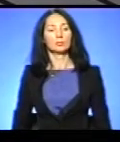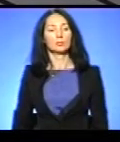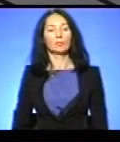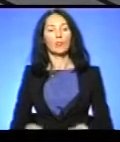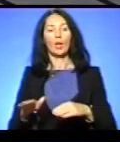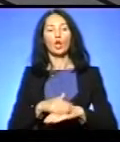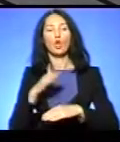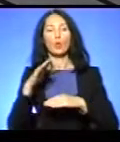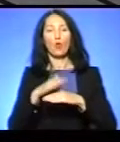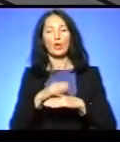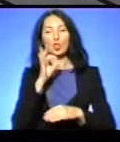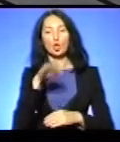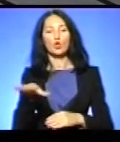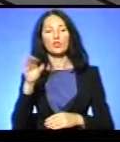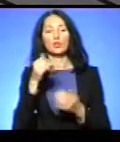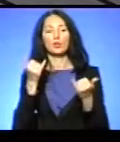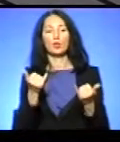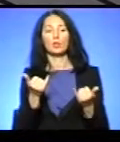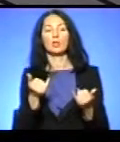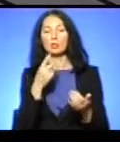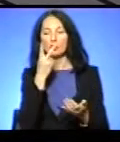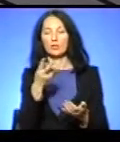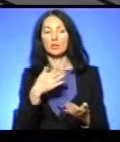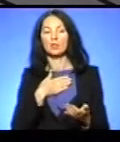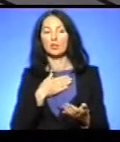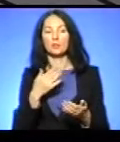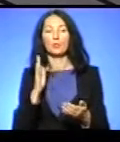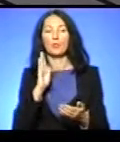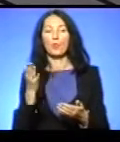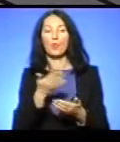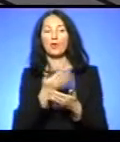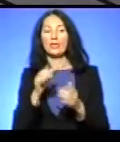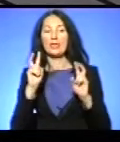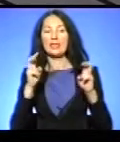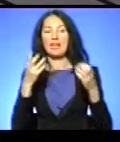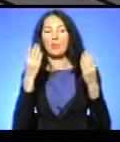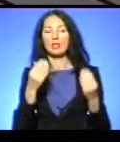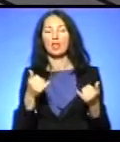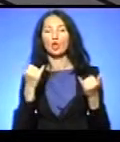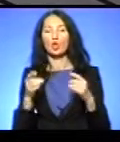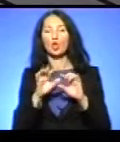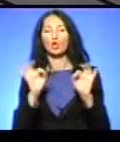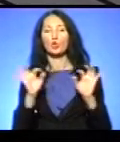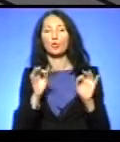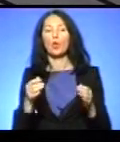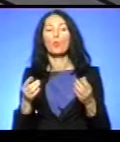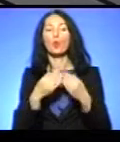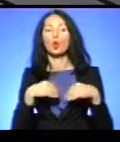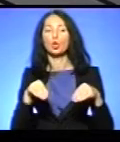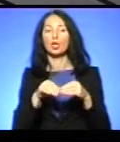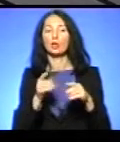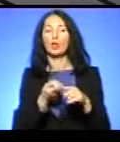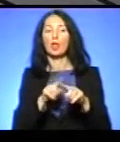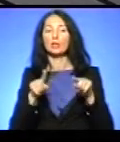Доброго вечора, кажу усім, хто щойно до нас приєднався у прямому ефірі «Тема дня». І сьогодні ми вам розповімо про родину, яка створила перший в Україні